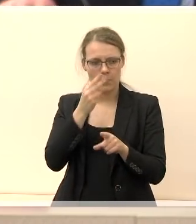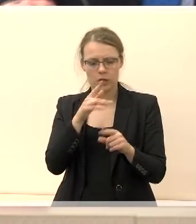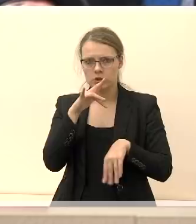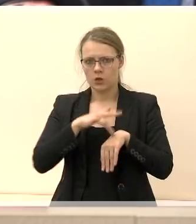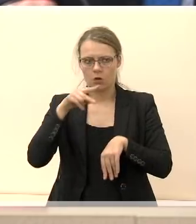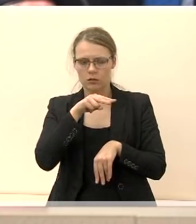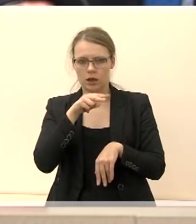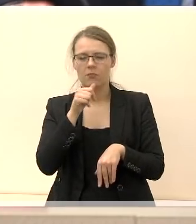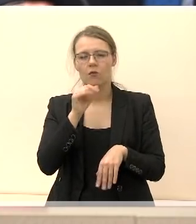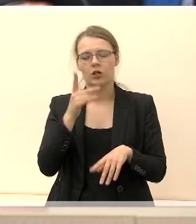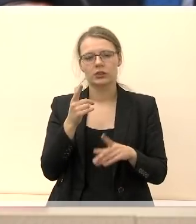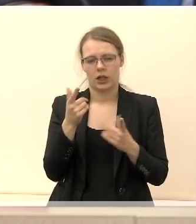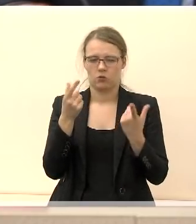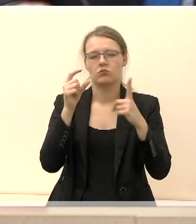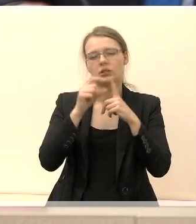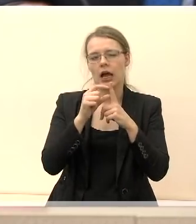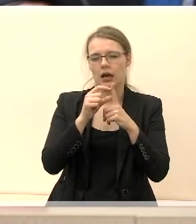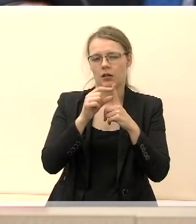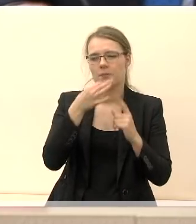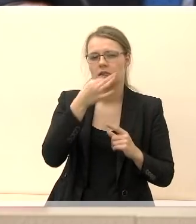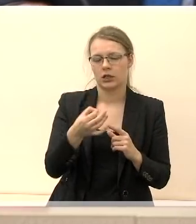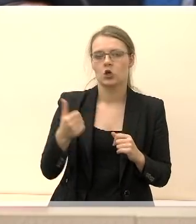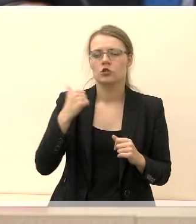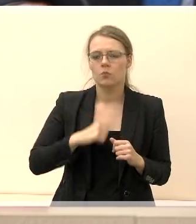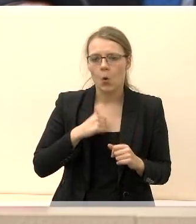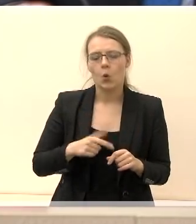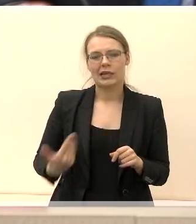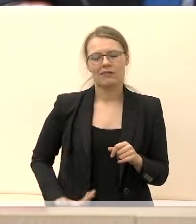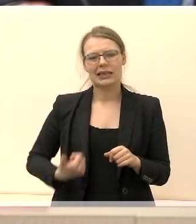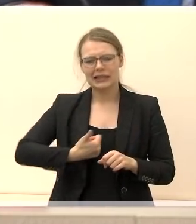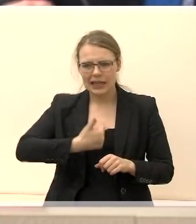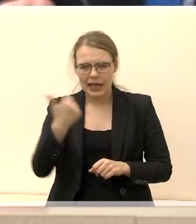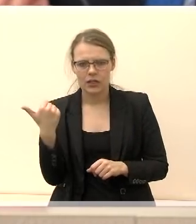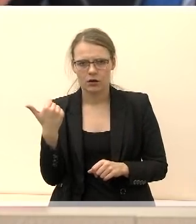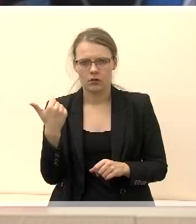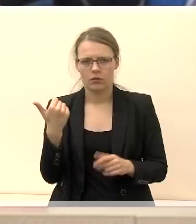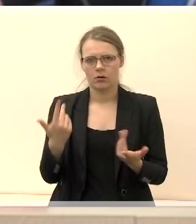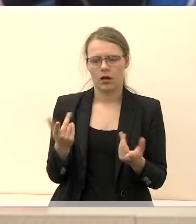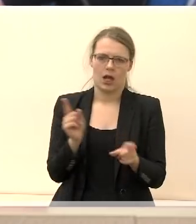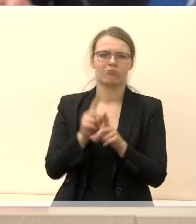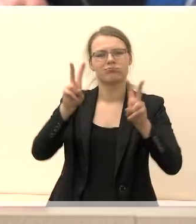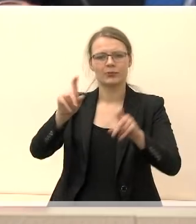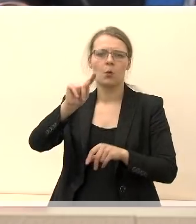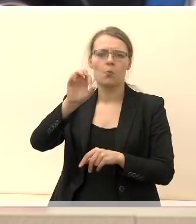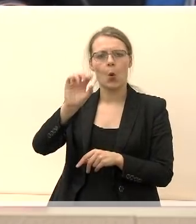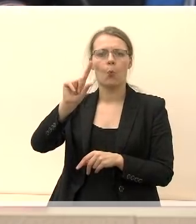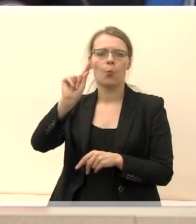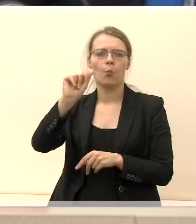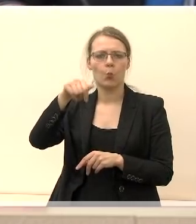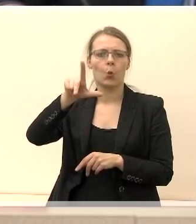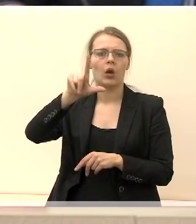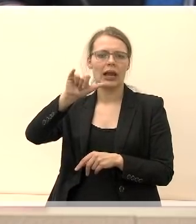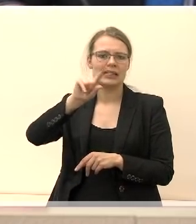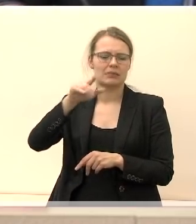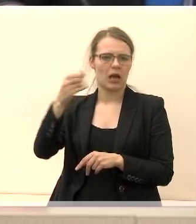jeigu pavartoji nuostata, kad žmogui būtų geriau gyventi, jie tai pavadina populizmų. Ar tai tikrai?